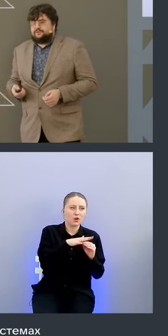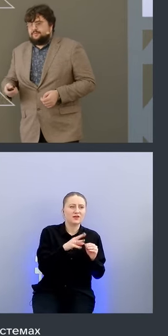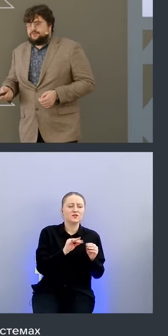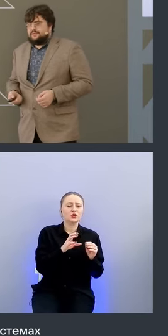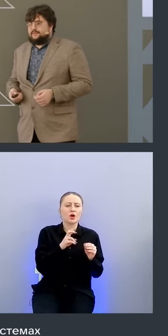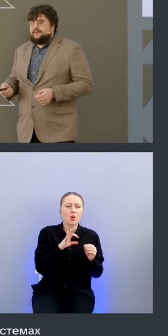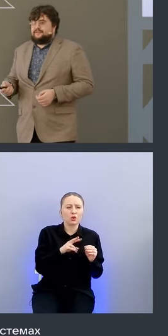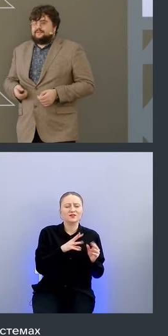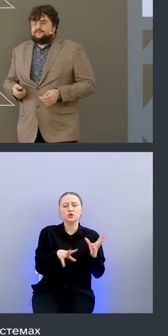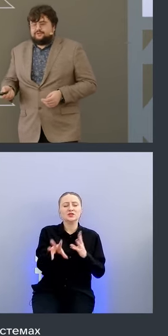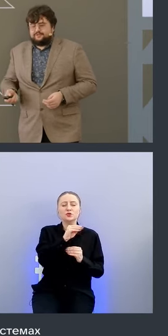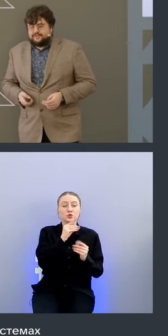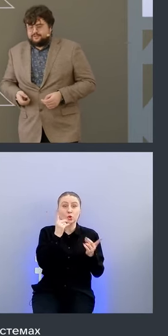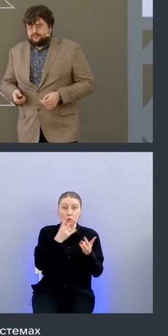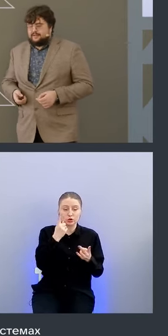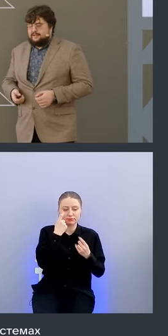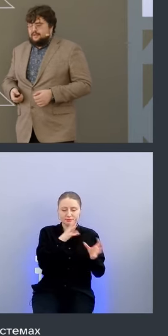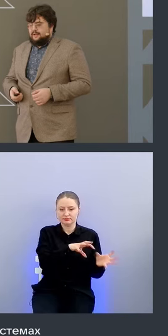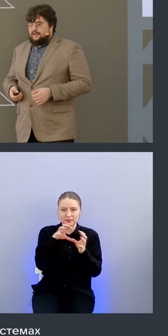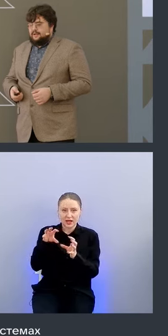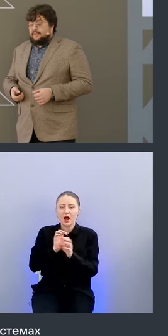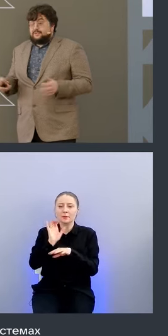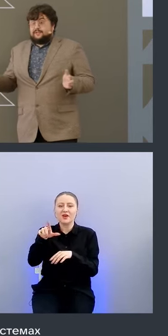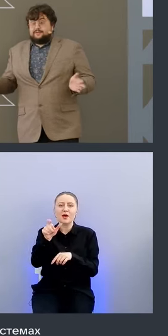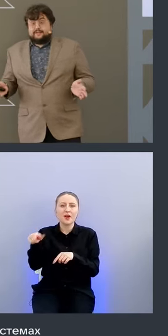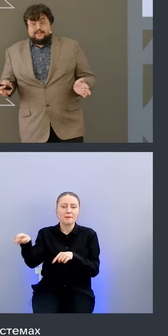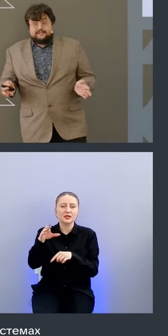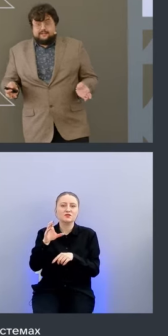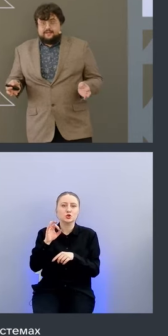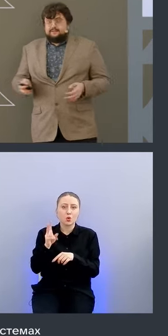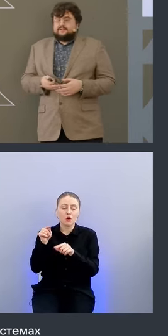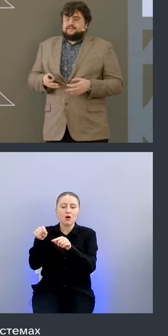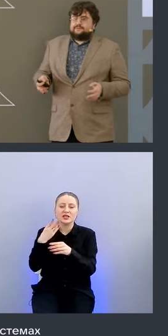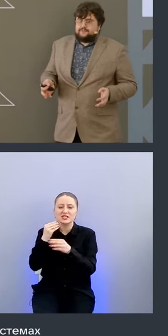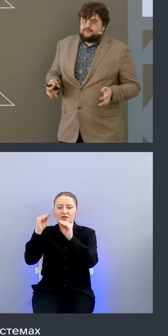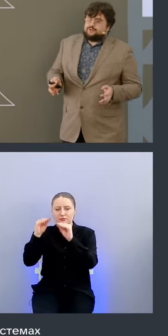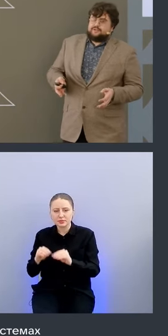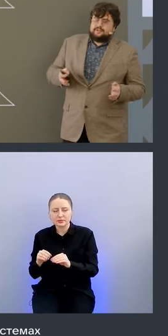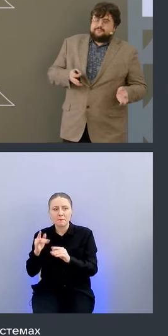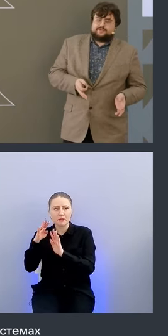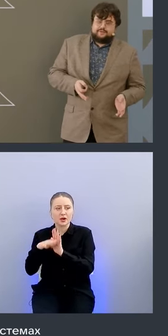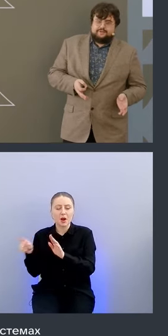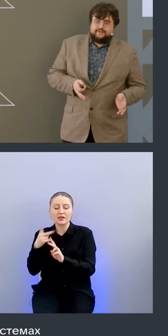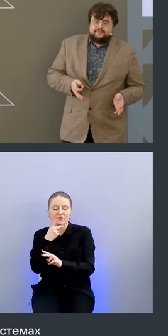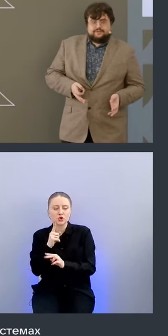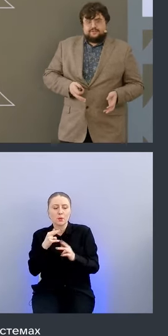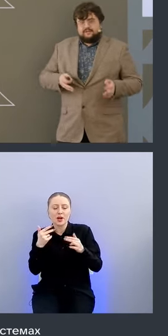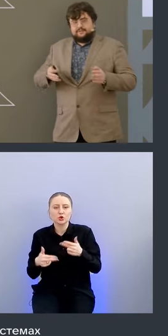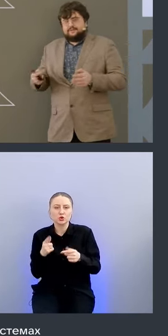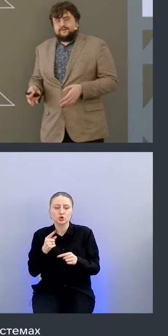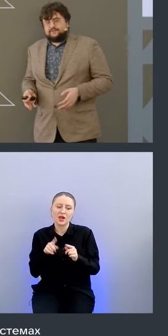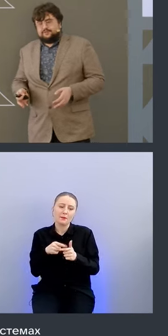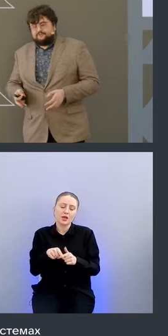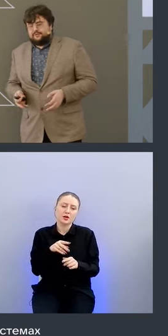все в принципе что нам нужно и отправляет это сок ребята сока написали свои корреляции они видят то что это происходит либо на ноде